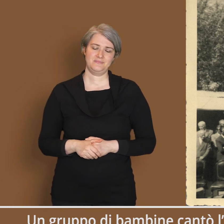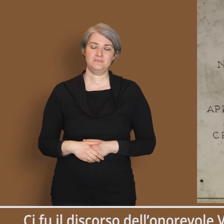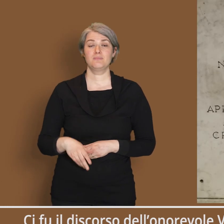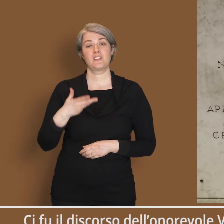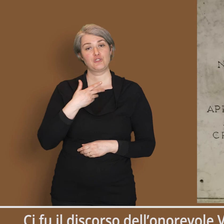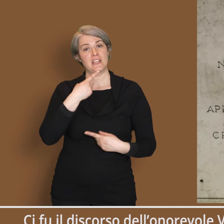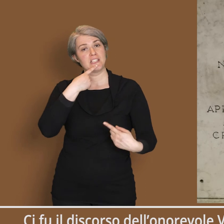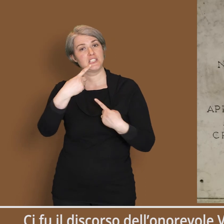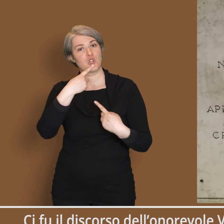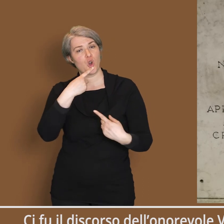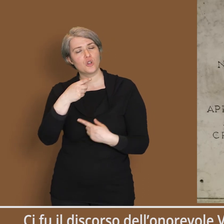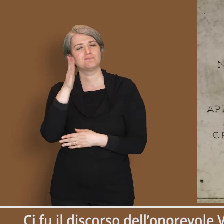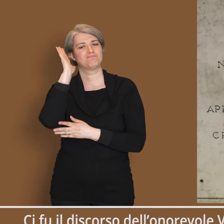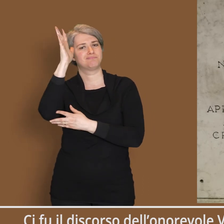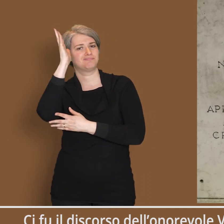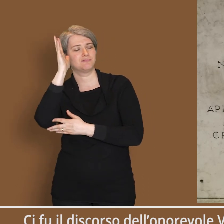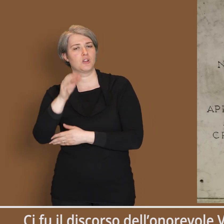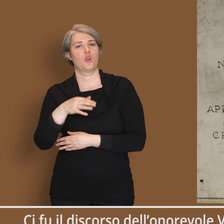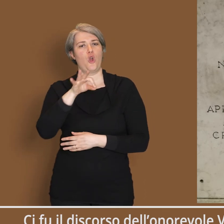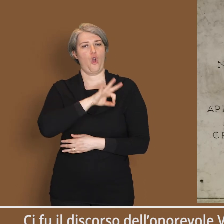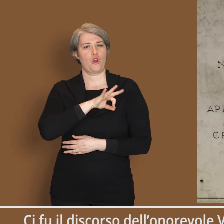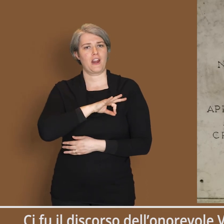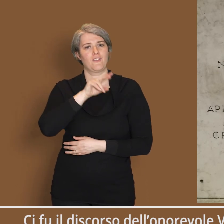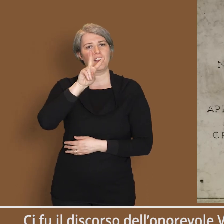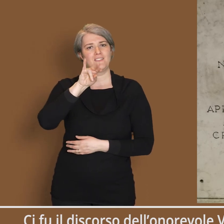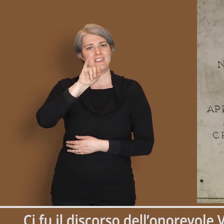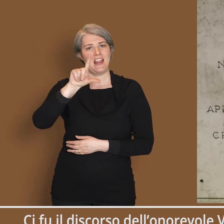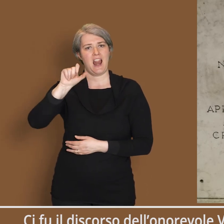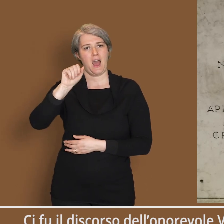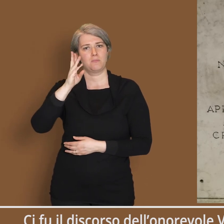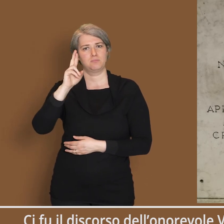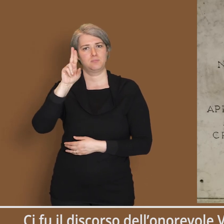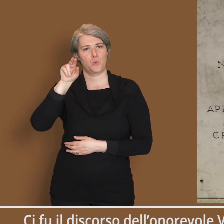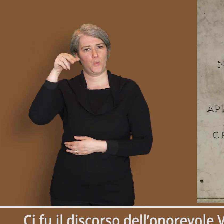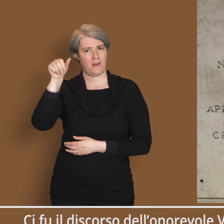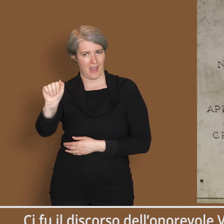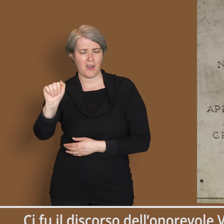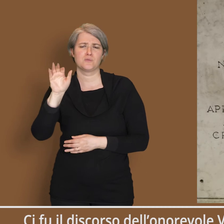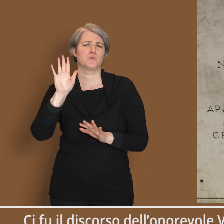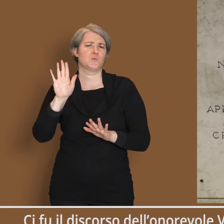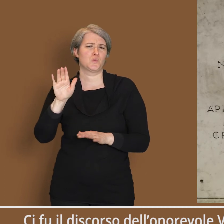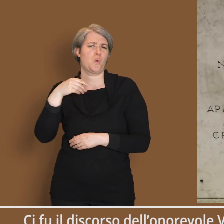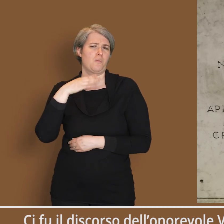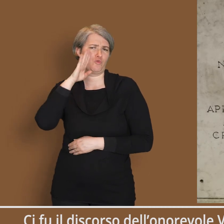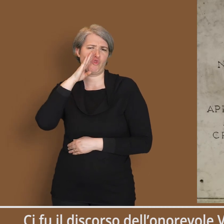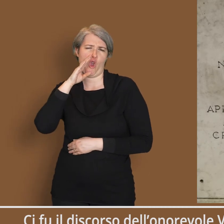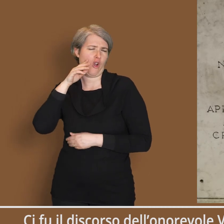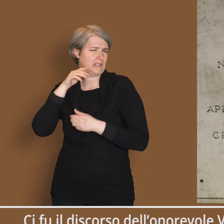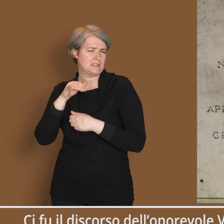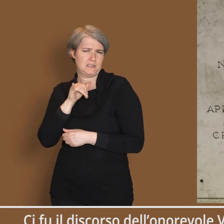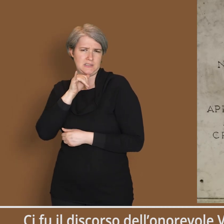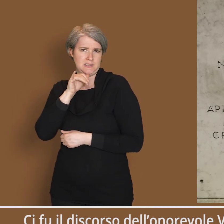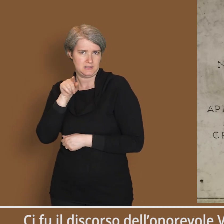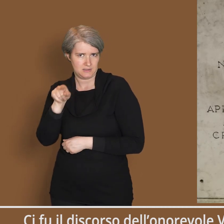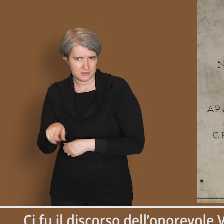Ci fu il discorso dell'onorevole Villabruna, politico liberale di profonda fede giolittiana, a cui seguì quello